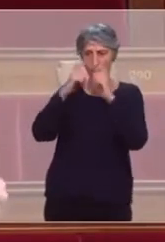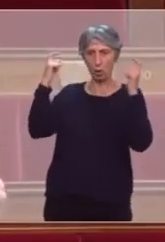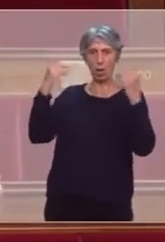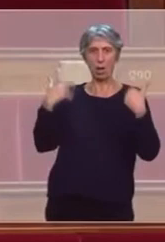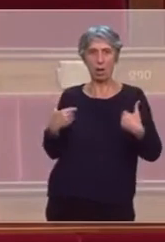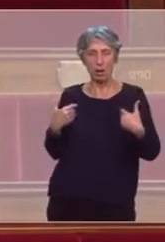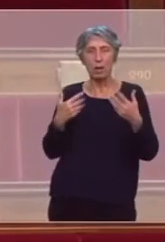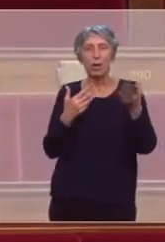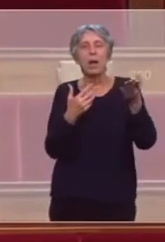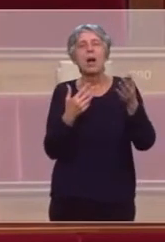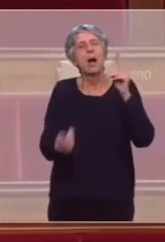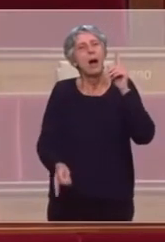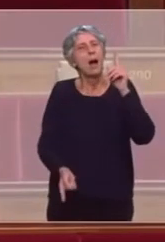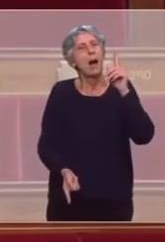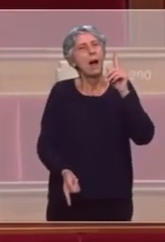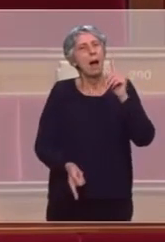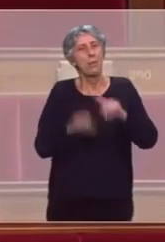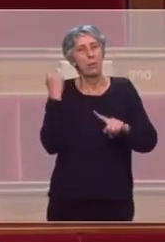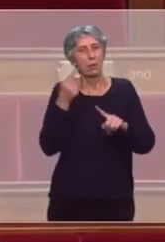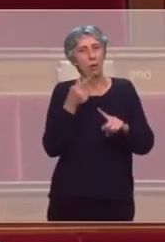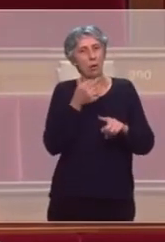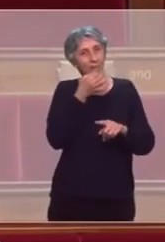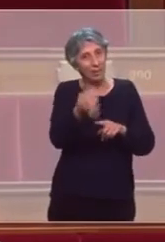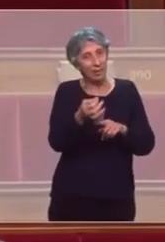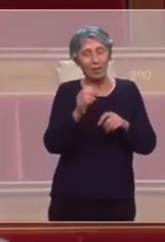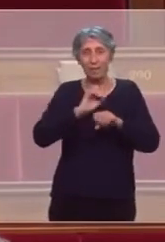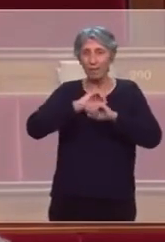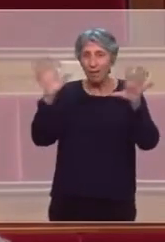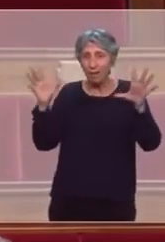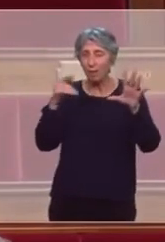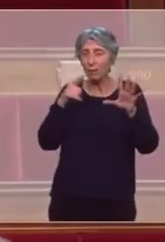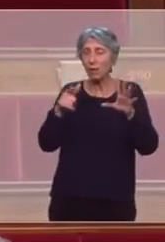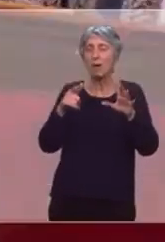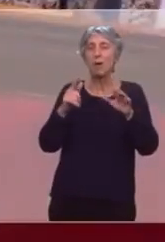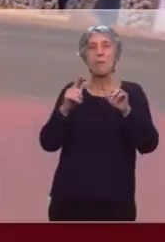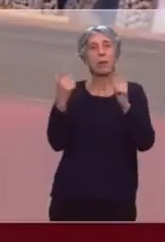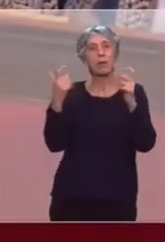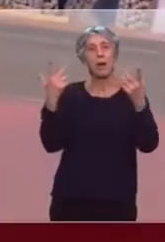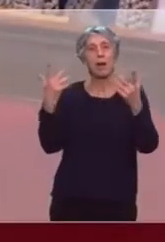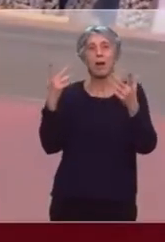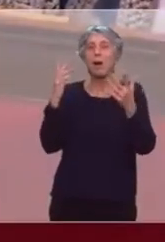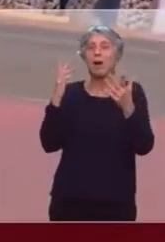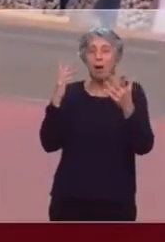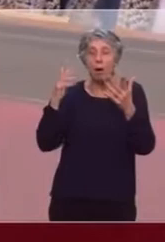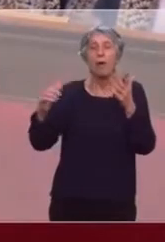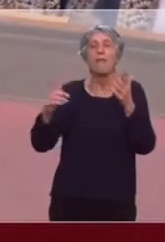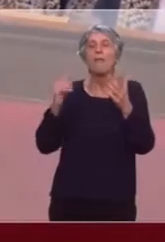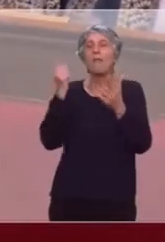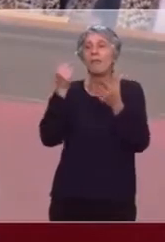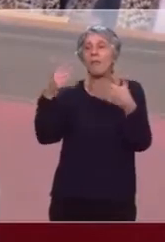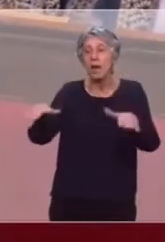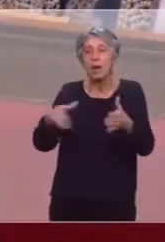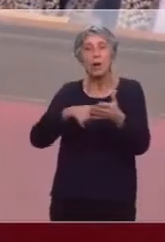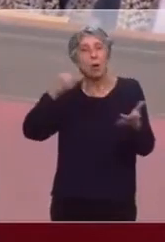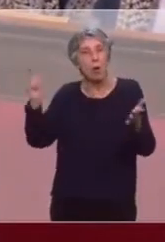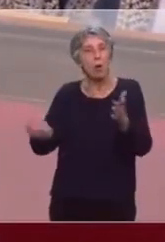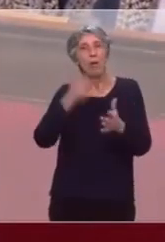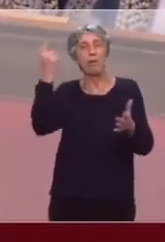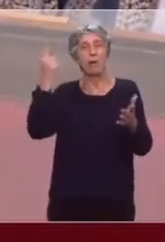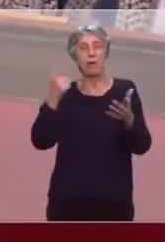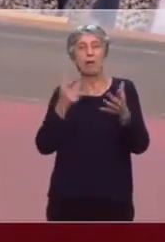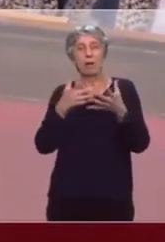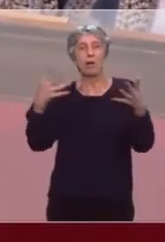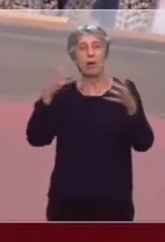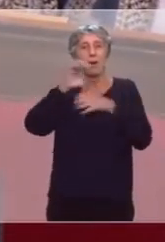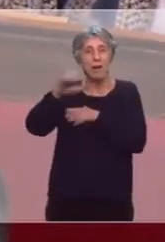dire clairement que tout ce qu'ils construisent n'a pas vocation, d'ici la fin du mandat, à être balayé par un nouveau redécoupage ou un démembrement du Grand